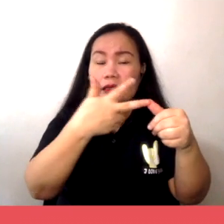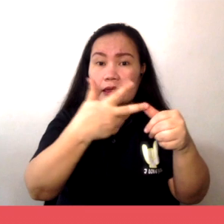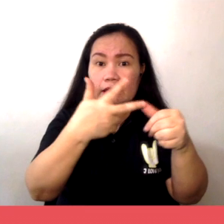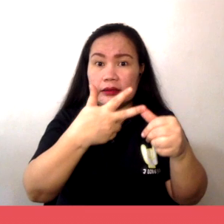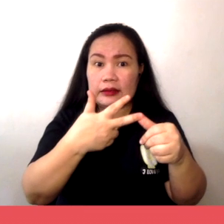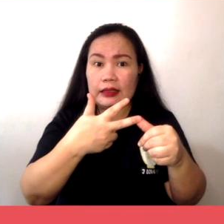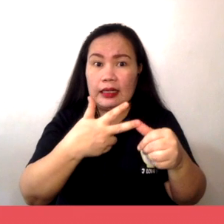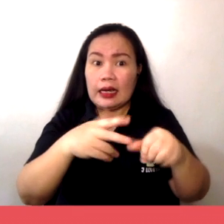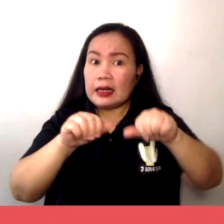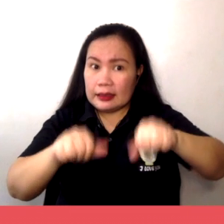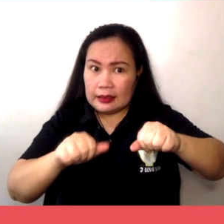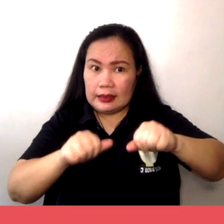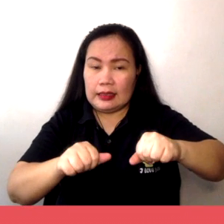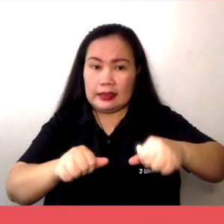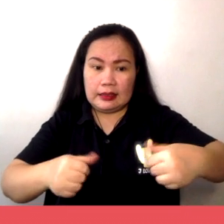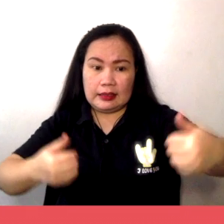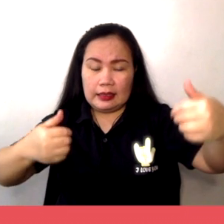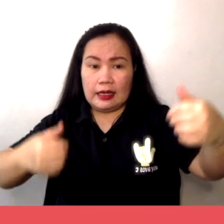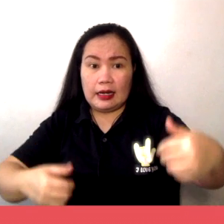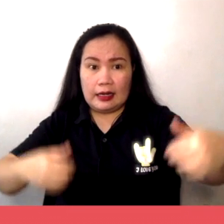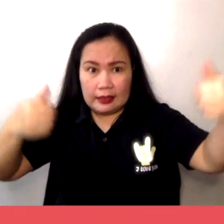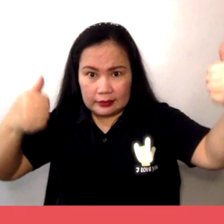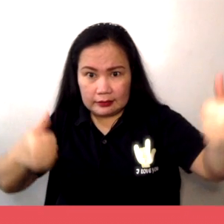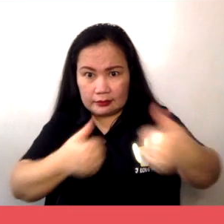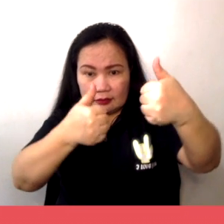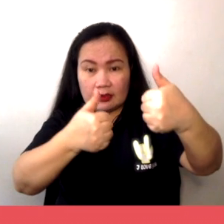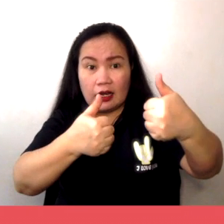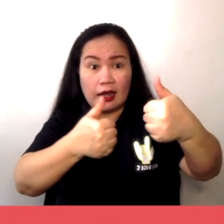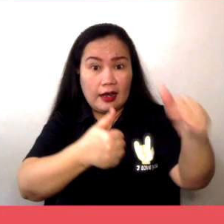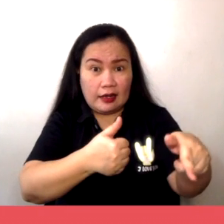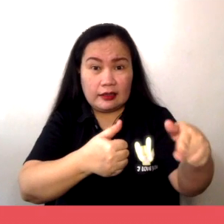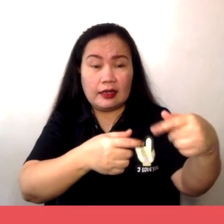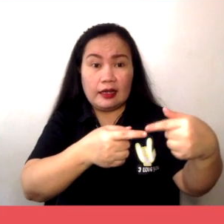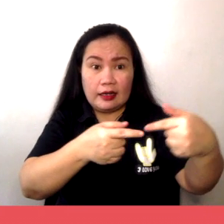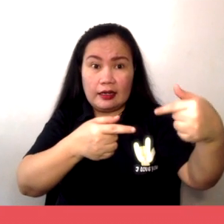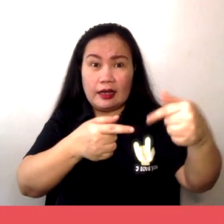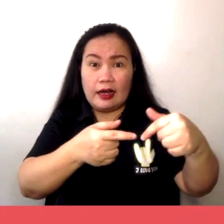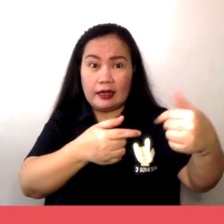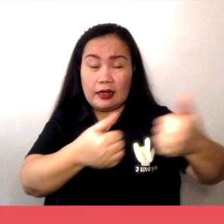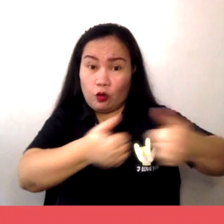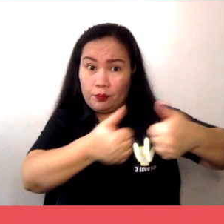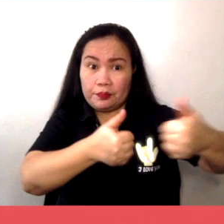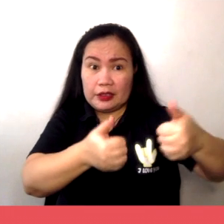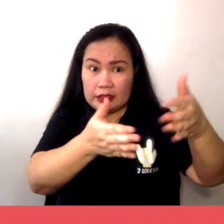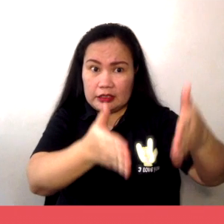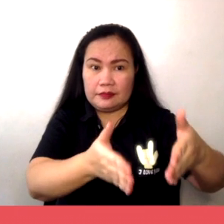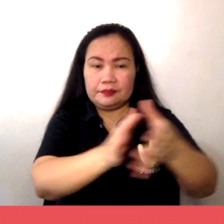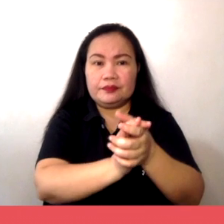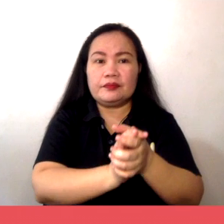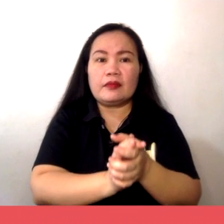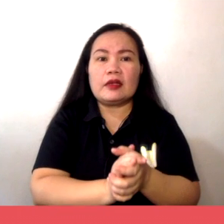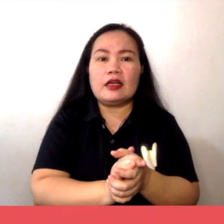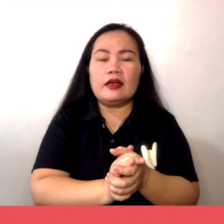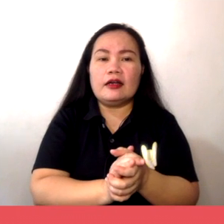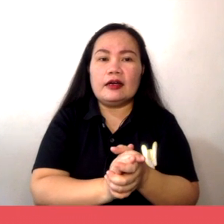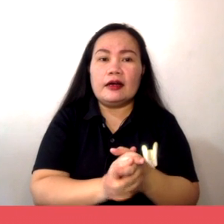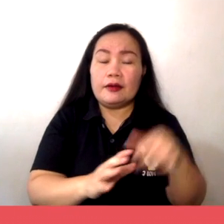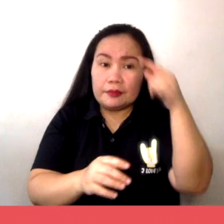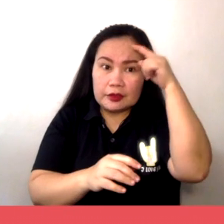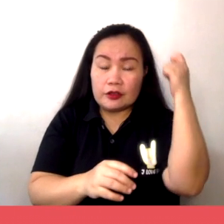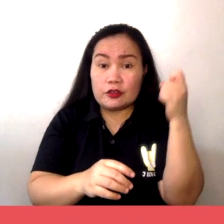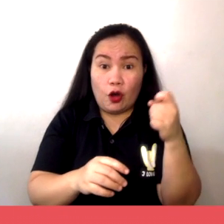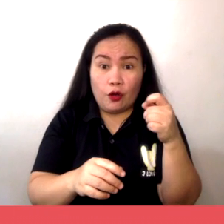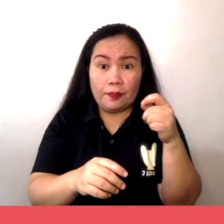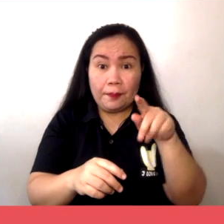kakayahang hadlangan ang kalaban. Palawakin natin ang ikatlong katangian ng monopolyo. Dahil sa patent,